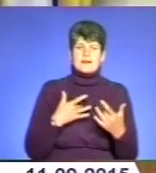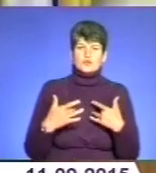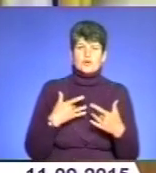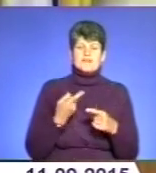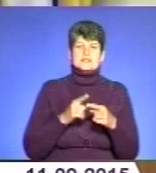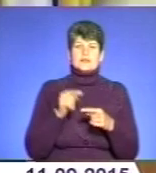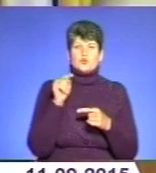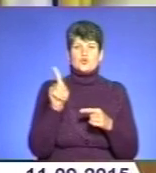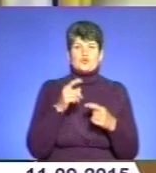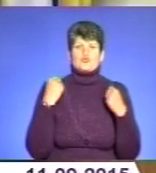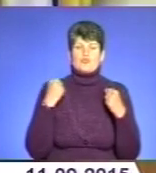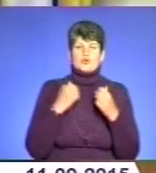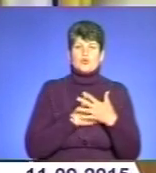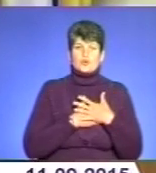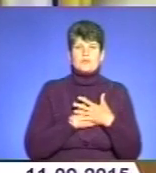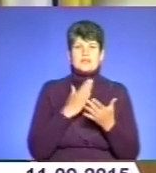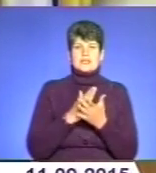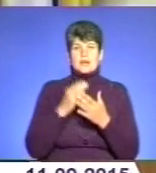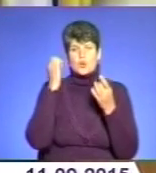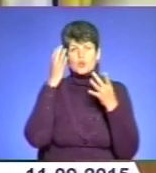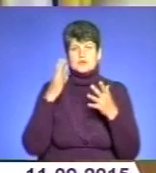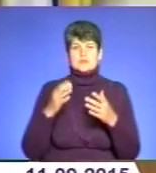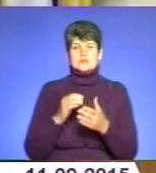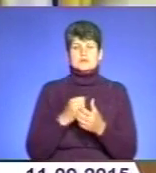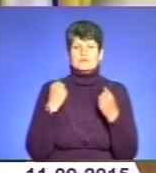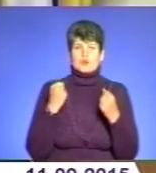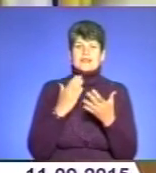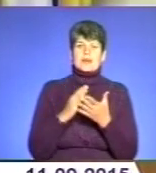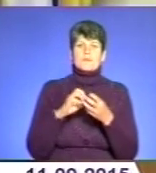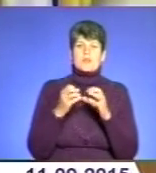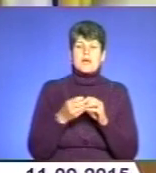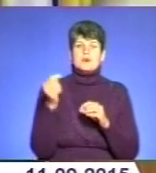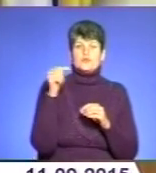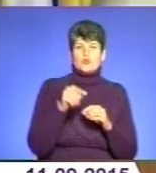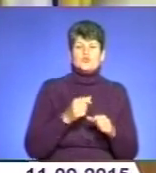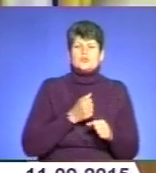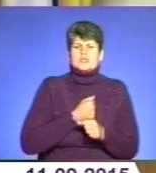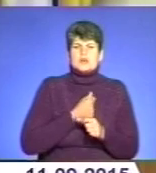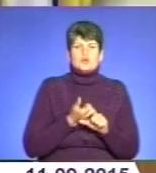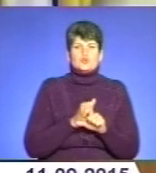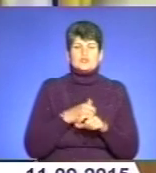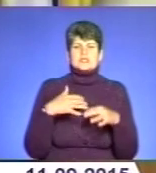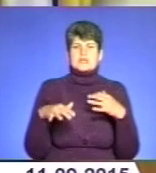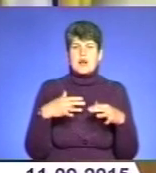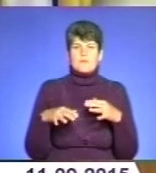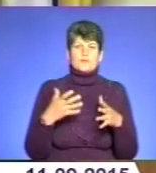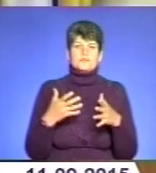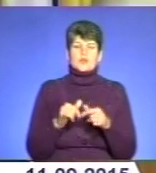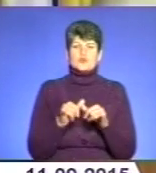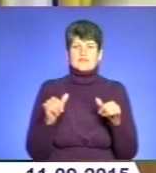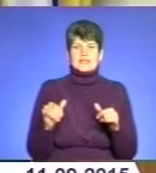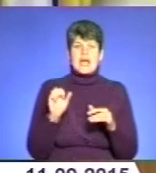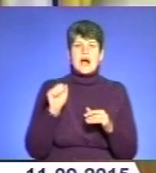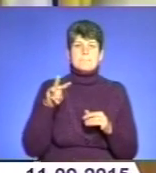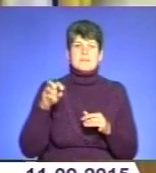люблять. Назві в Україні насправді культ спорту. Є проблема в тому, що, на жаль, дуже слабо розвернути масовий спорт, аматорський спорт.